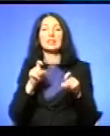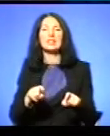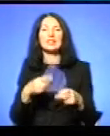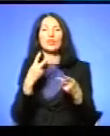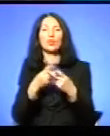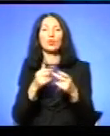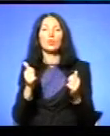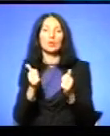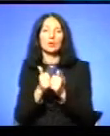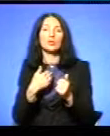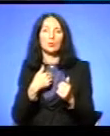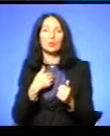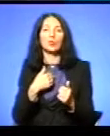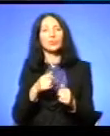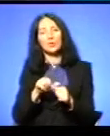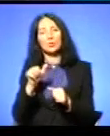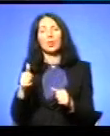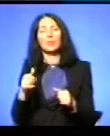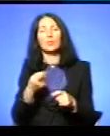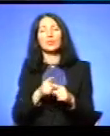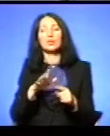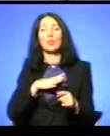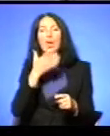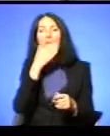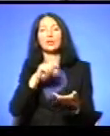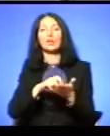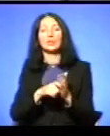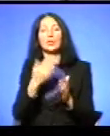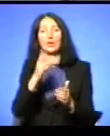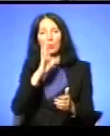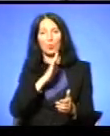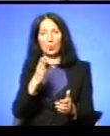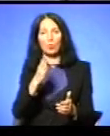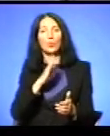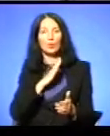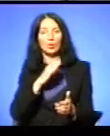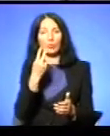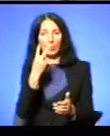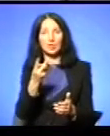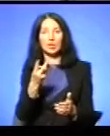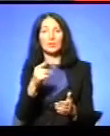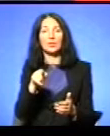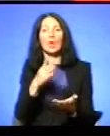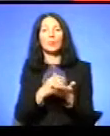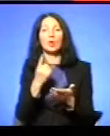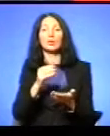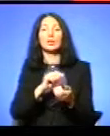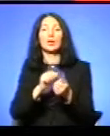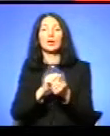зі мною, не зі мною Це, власне, гарна кімната Тобто, якщо ви були там, ви бачили То є там один